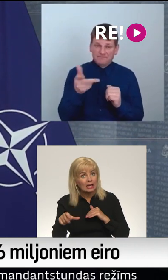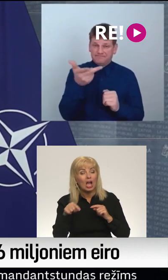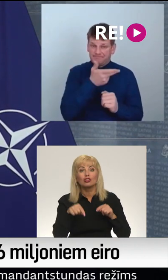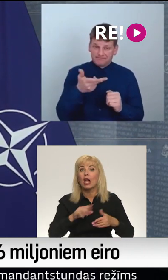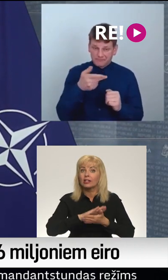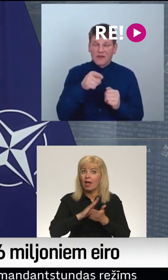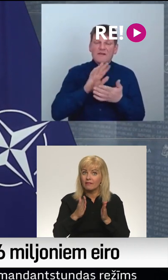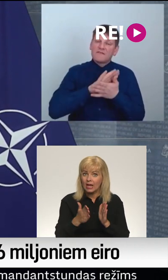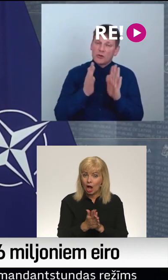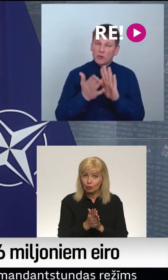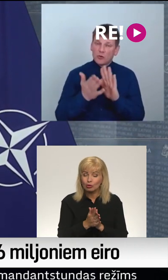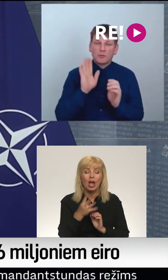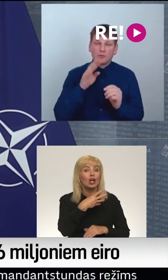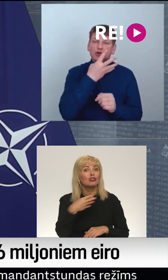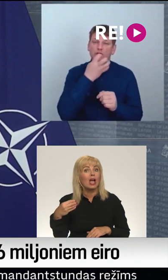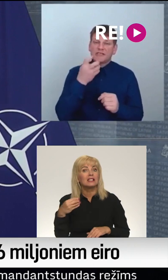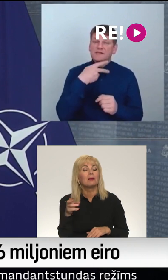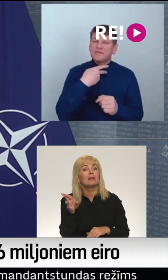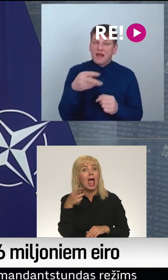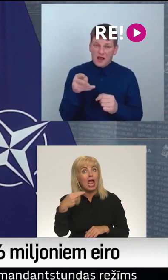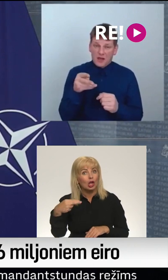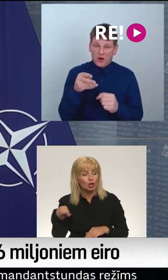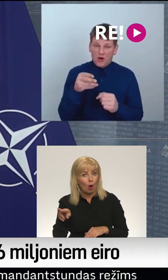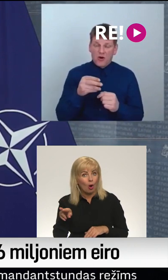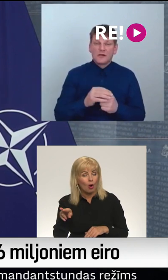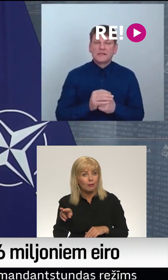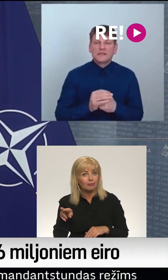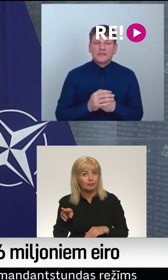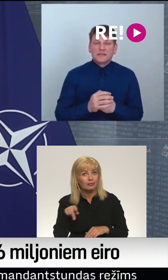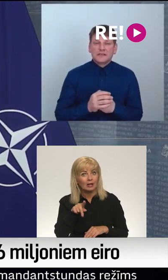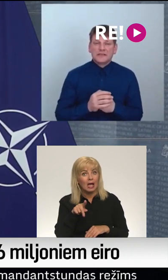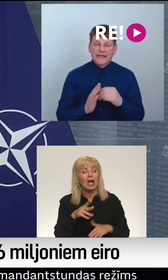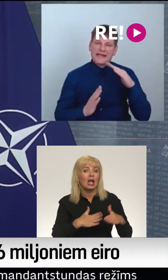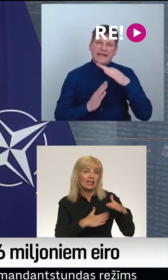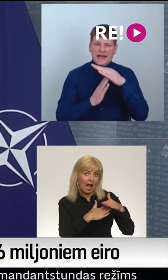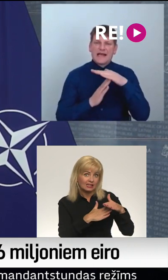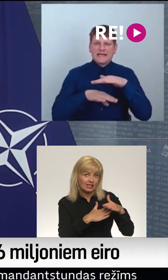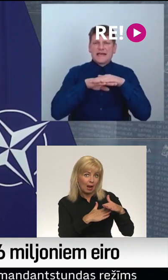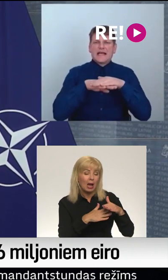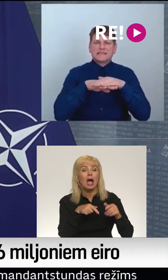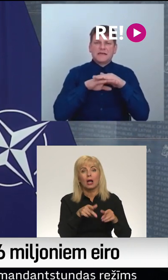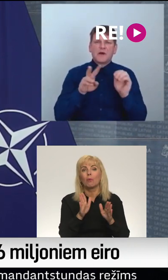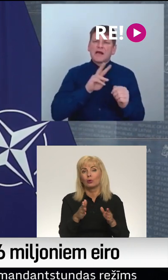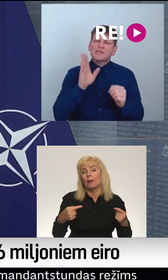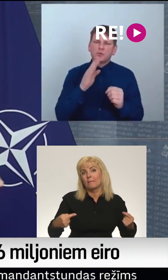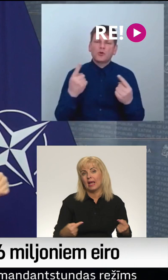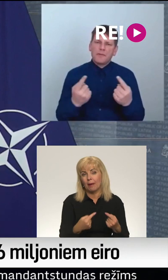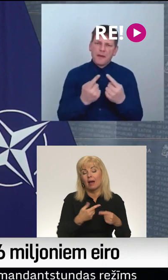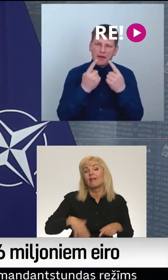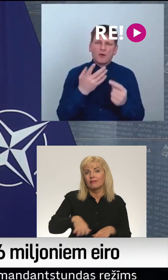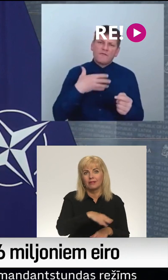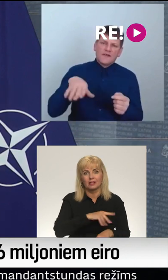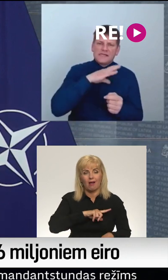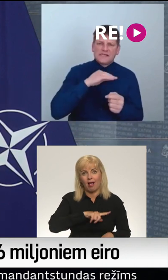vienojušies jāpar šo 400 eiro grieztiem, kas būtu piemērojami visā